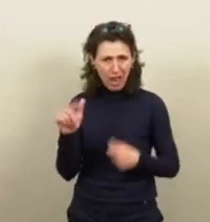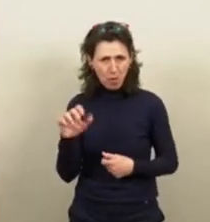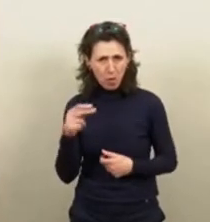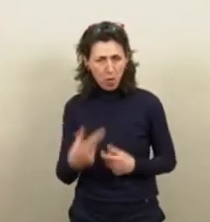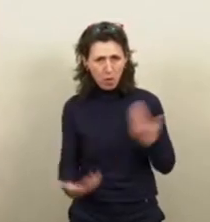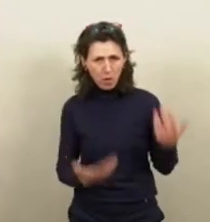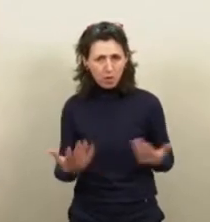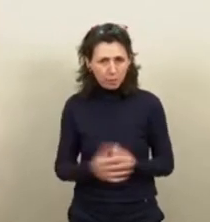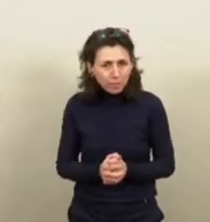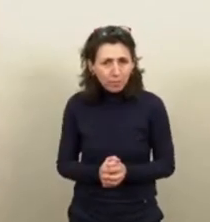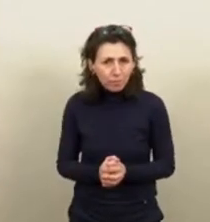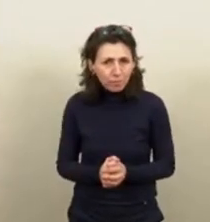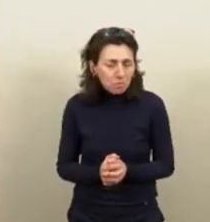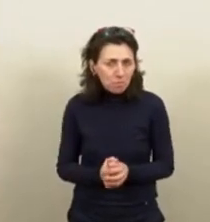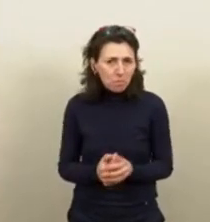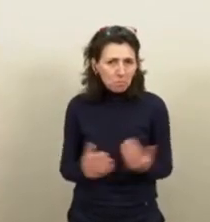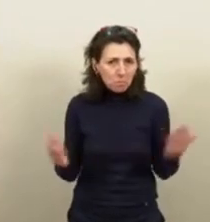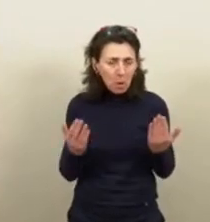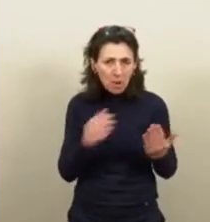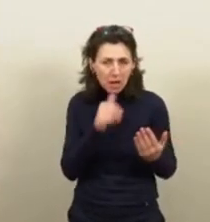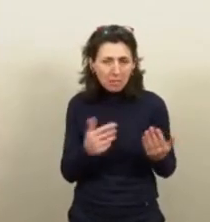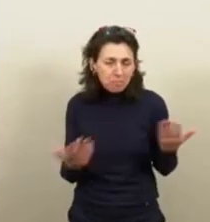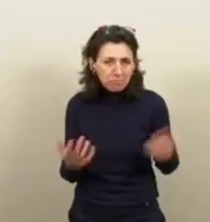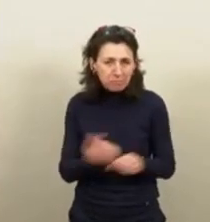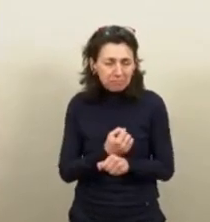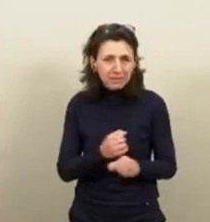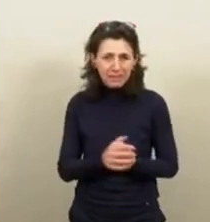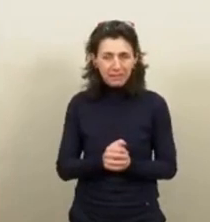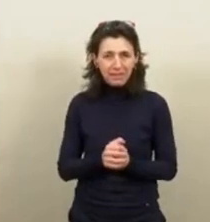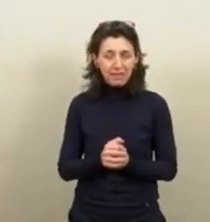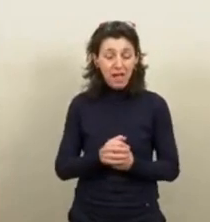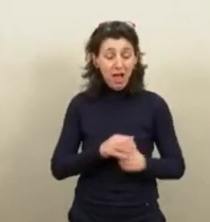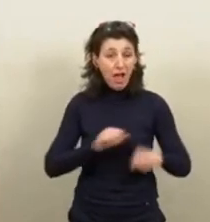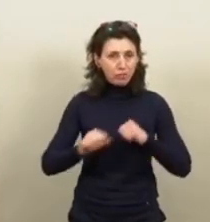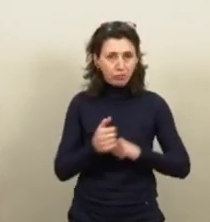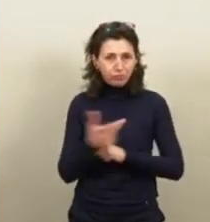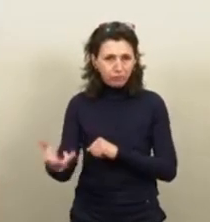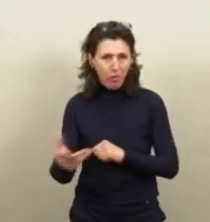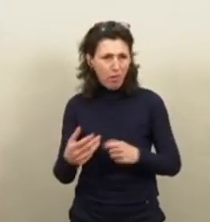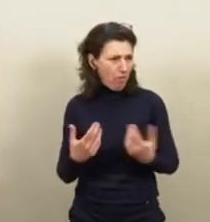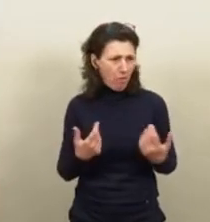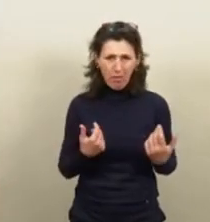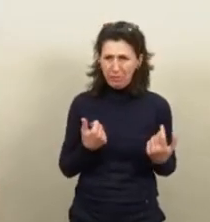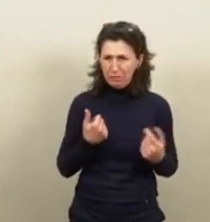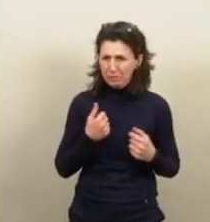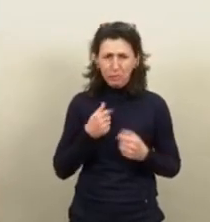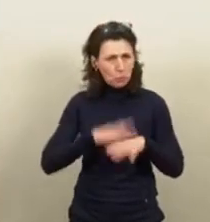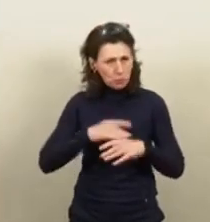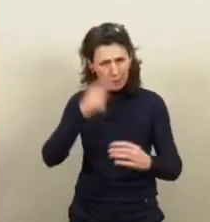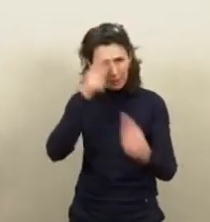moyens qu'on va pouvoir mettre en œuvre. Figure également énormément, d'ailleurs, des dizaines d'actions aussi de communication extrêmement